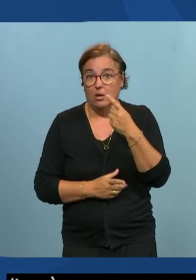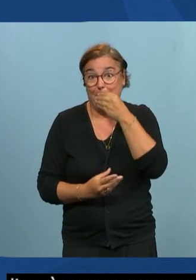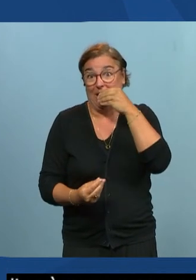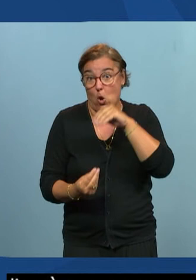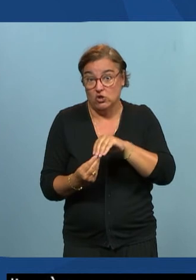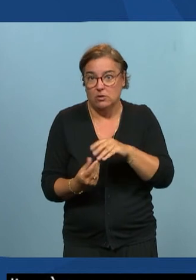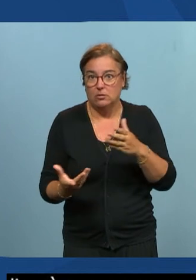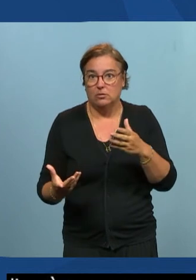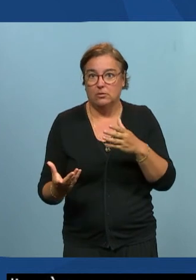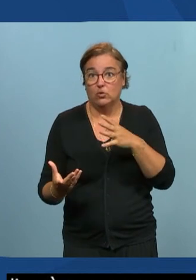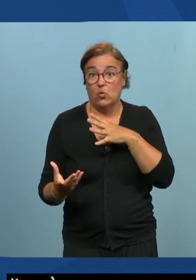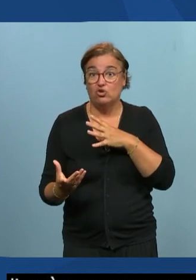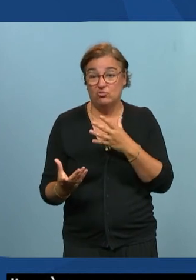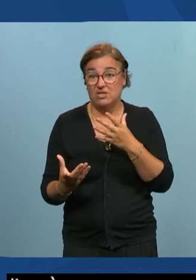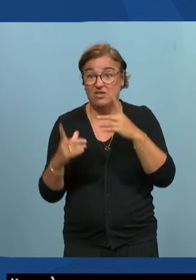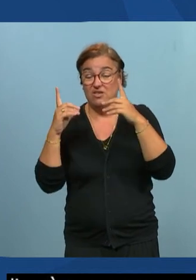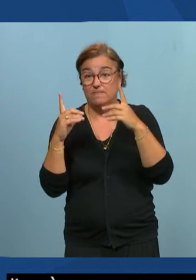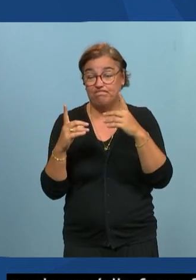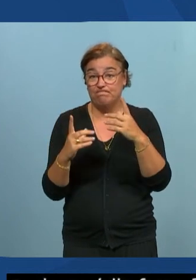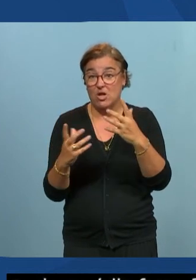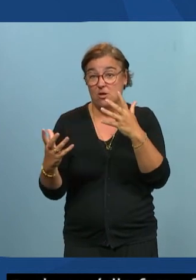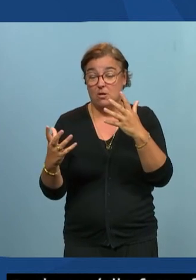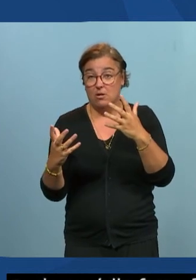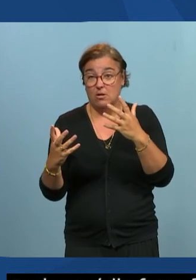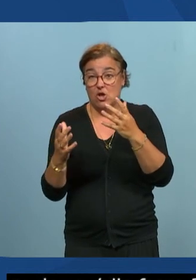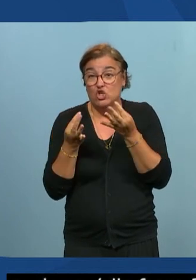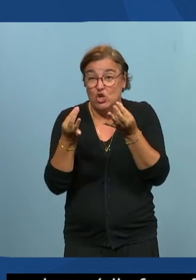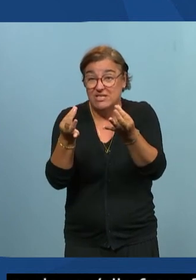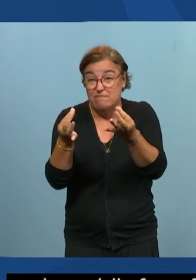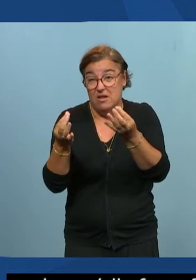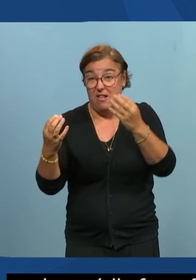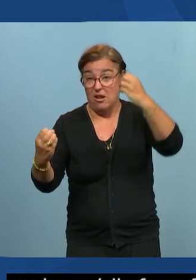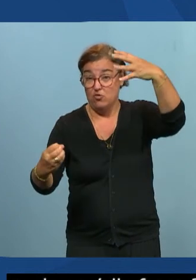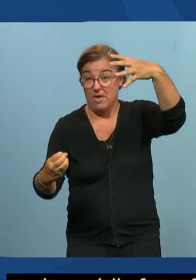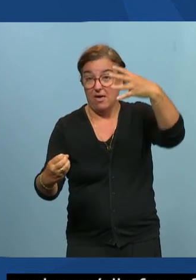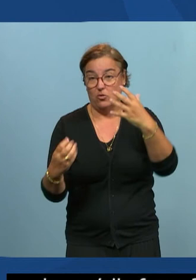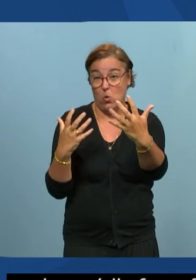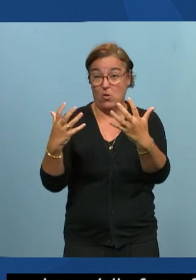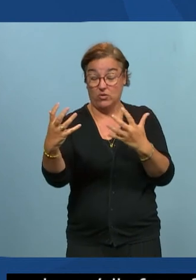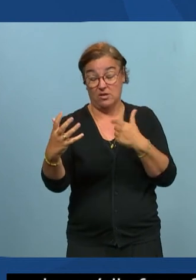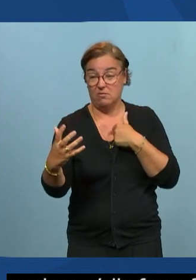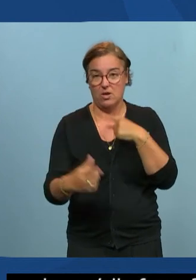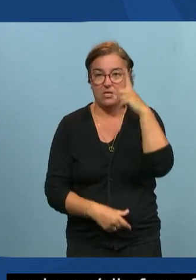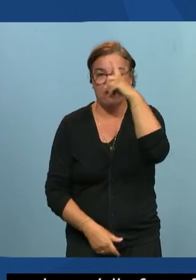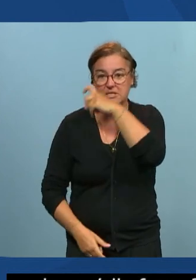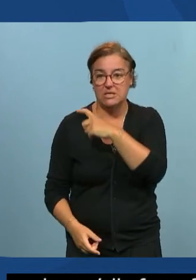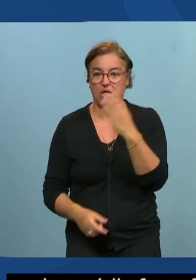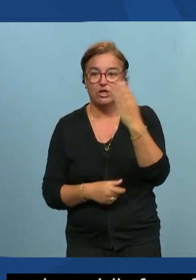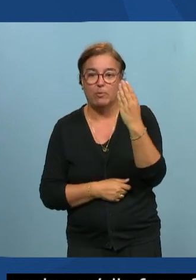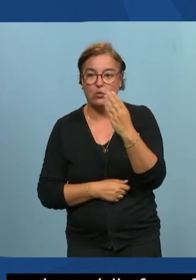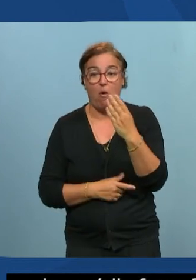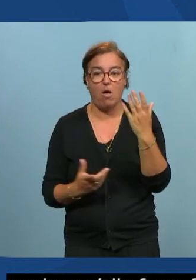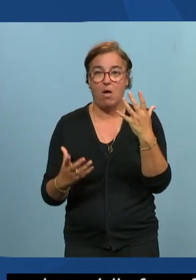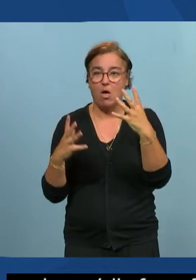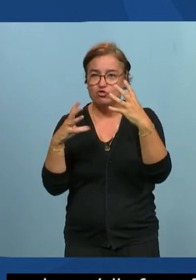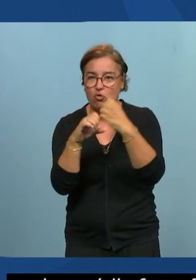sensible et du coup ben les contrastes je ne supporte pas tout ce qui est et l'air j'ai besoin du sombre